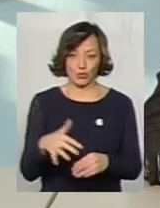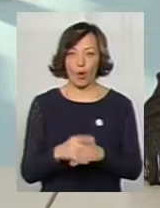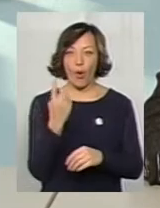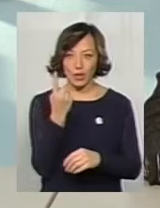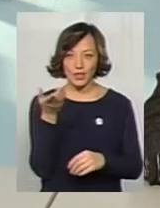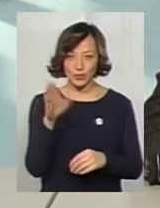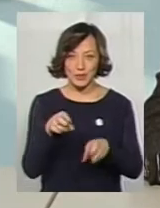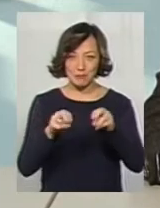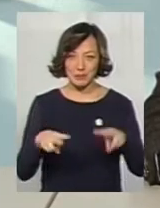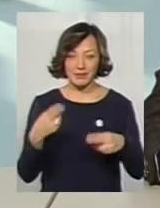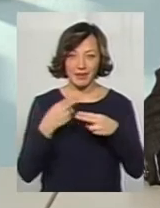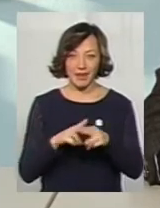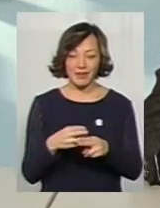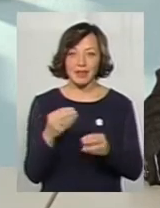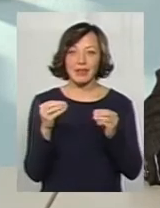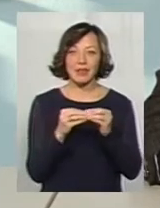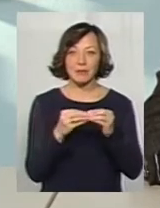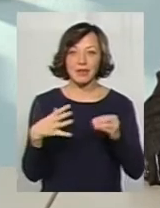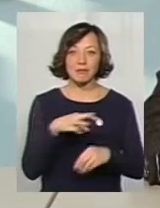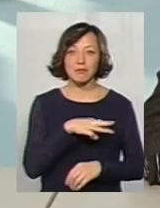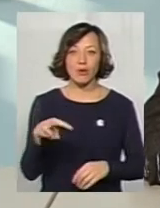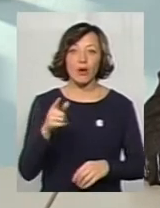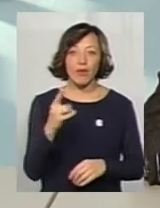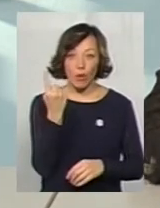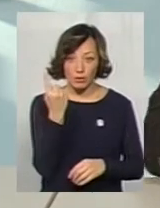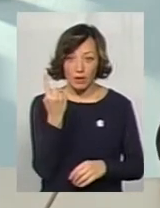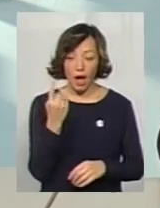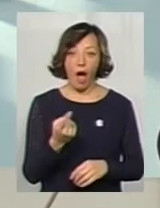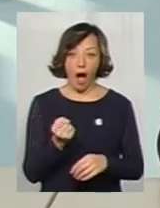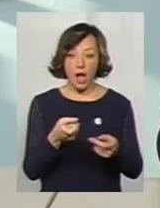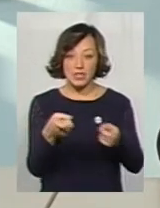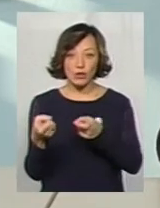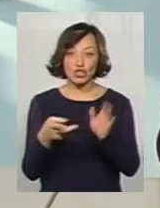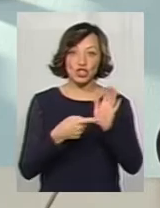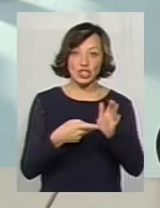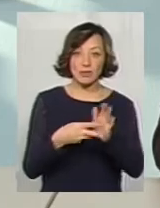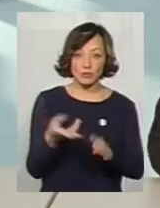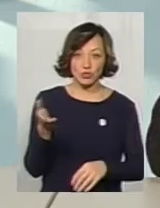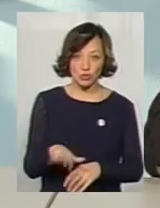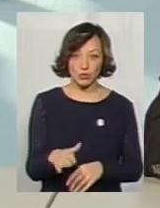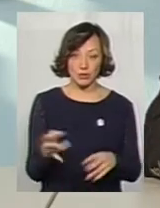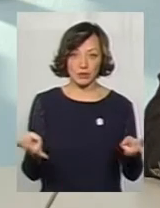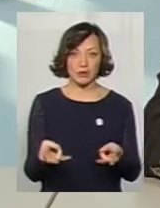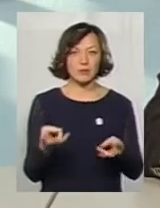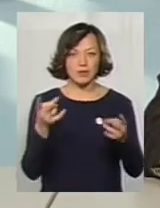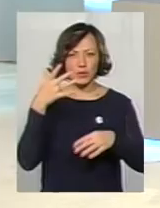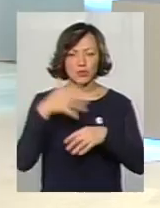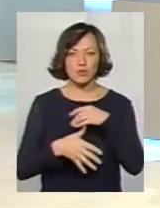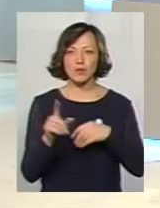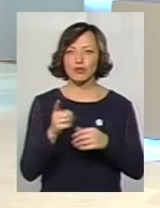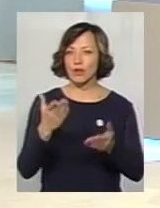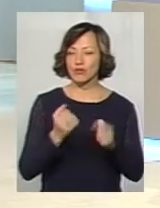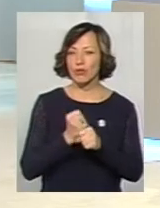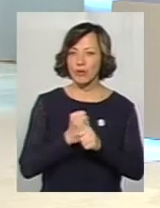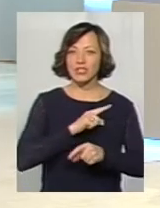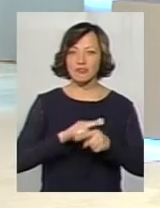така одиниця спецтехніки коштує 10-15 мільйонів гривень. Одна. А вони залучають 6-7. Тому тут треба розуміти, що якщо